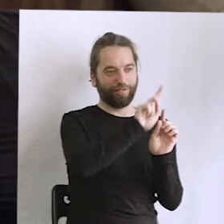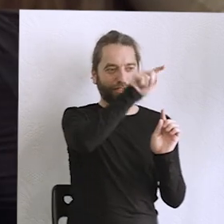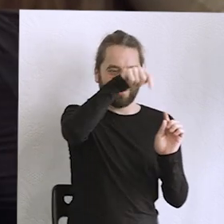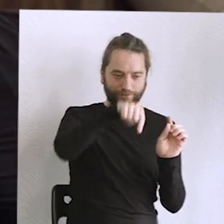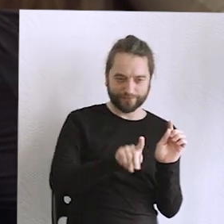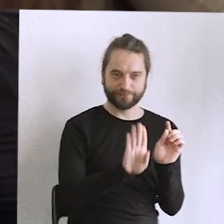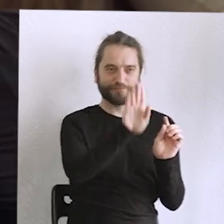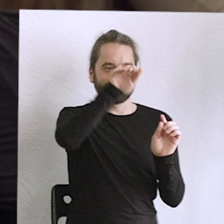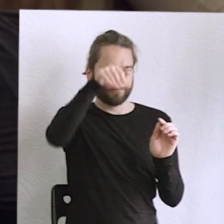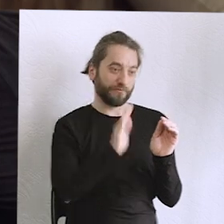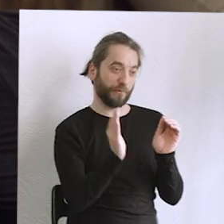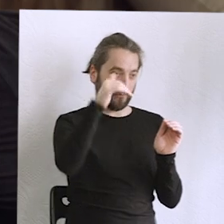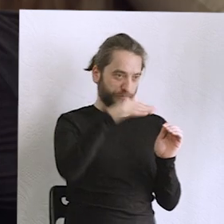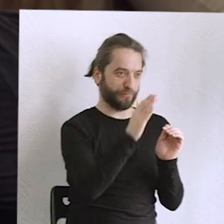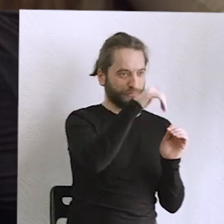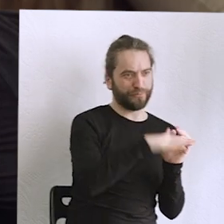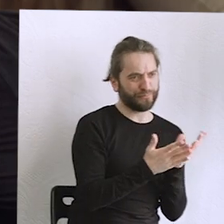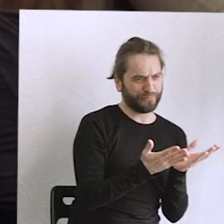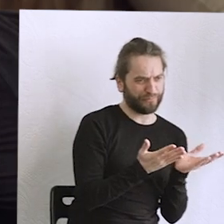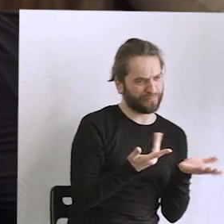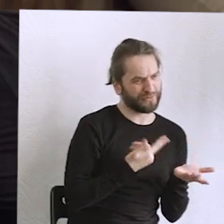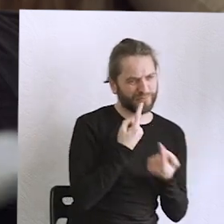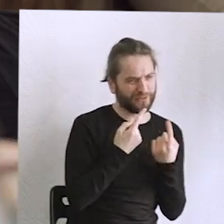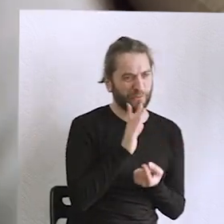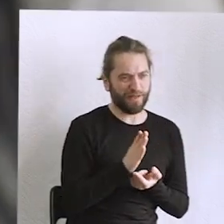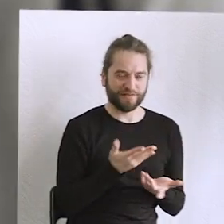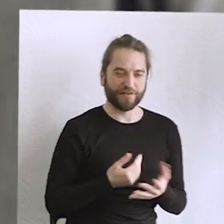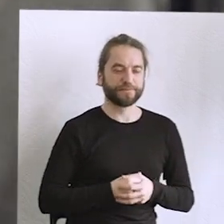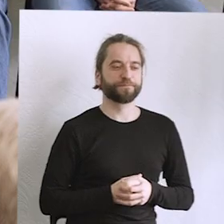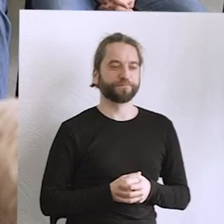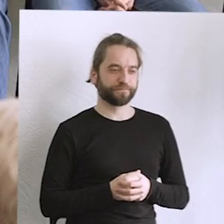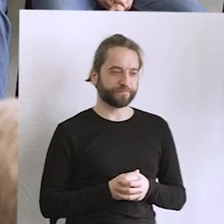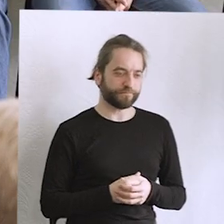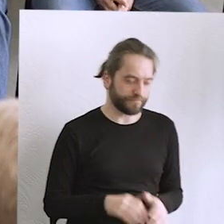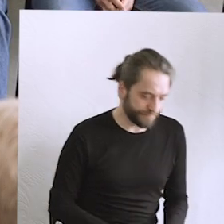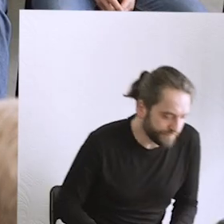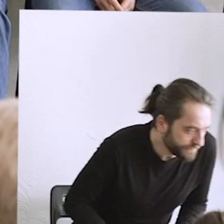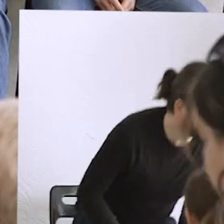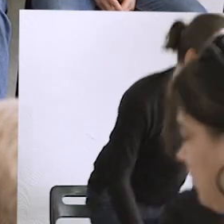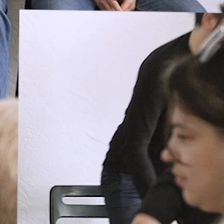właśnie totalnie jesteśmy bliżej dystopii niż jakiejkolwiek utopii.